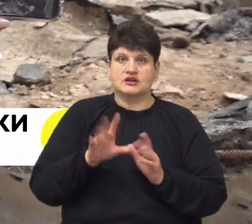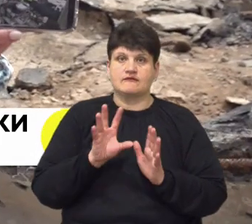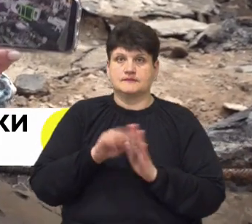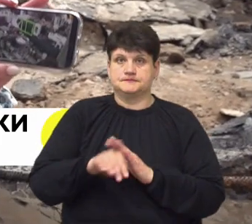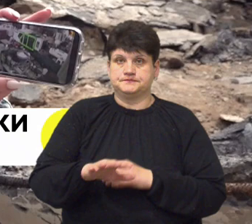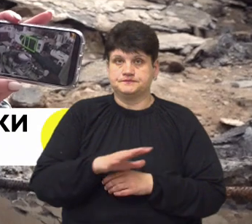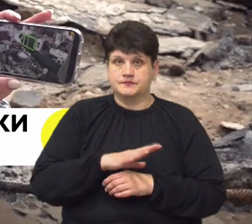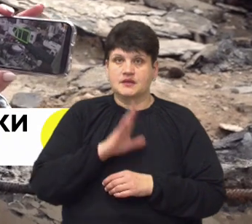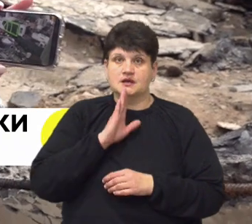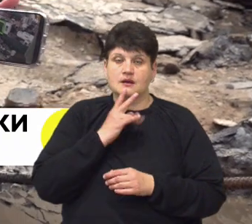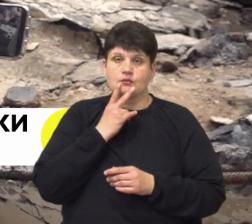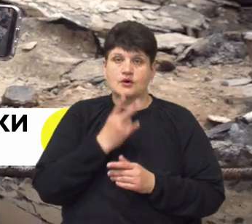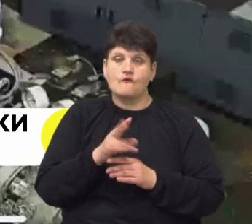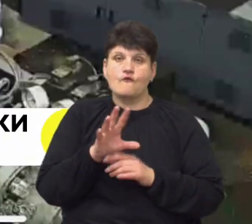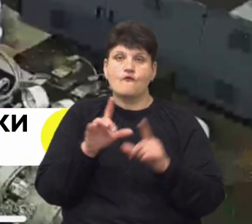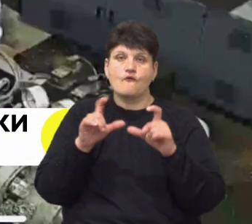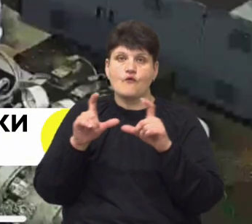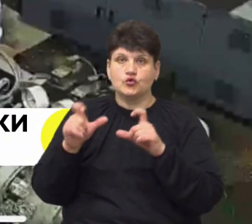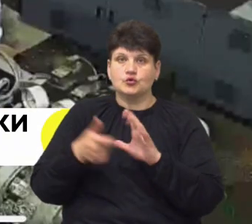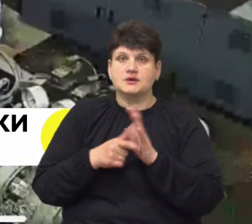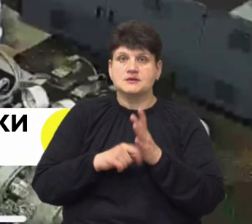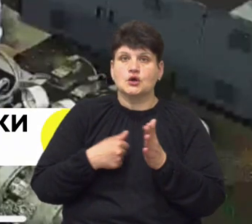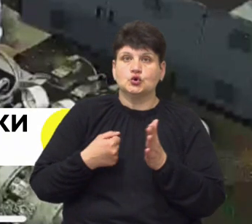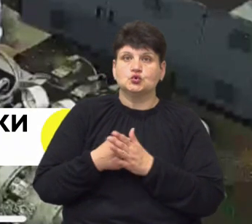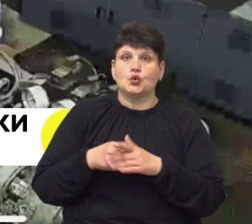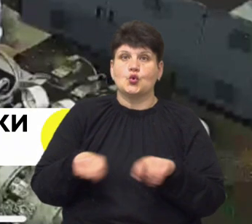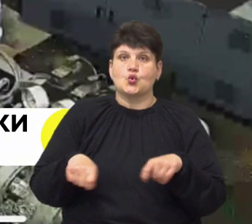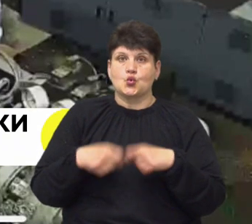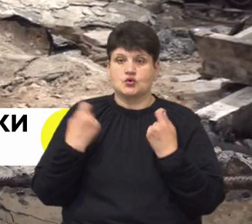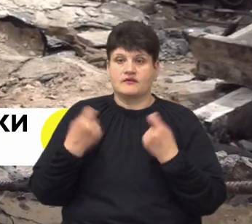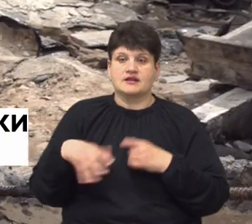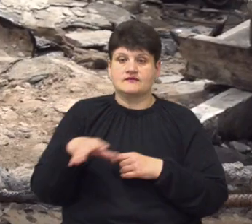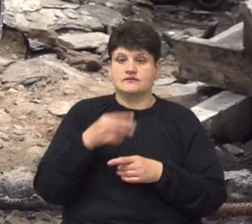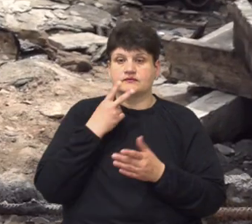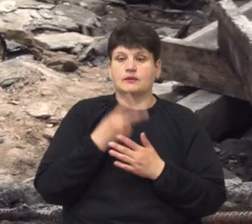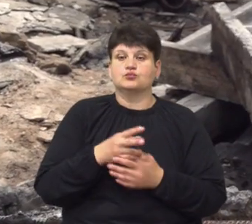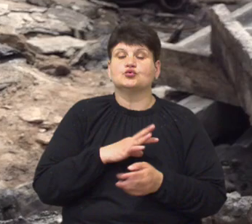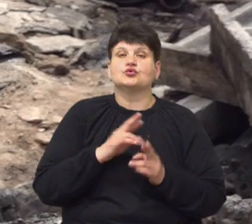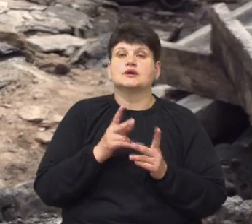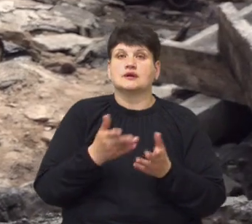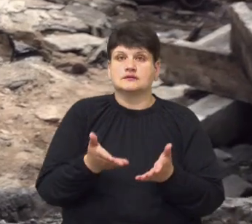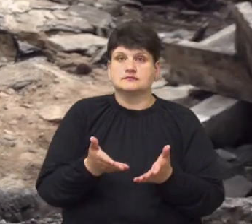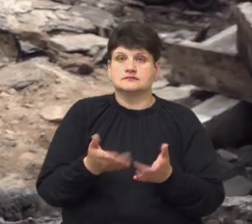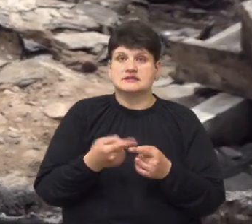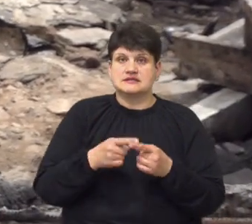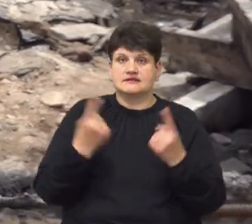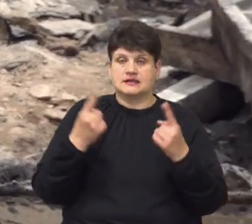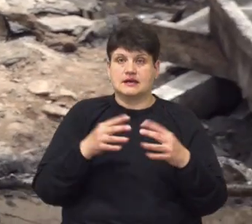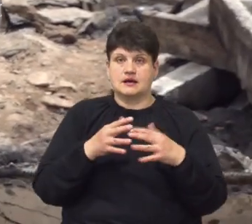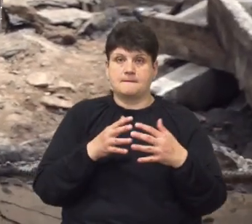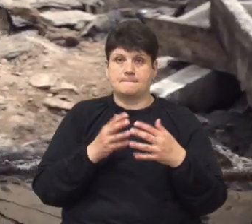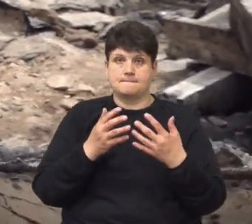Жінка показує фотоприміщення до руйнування. Це вигляд так, як було. Тобто ця велика машина була тут.